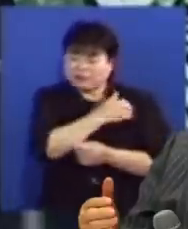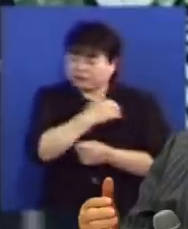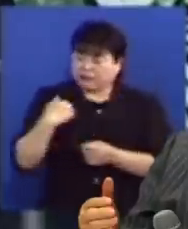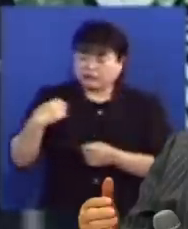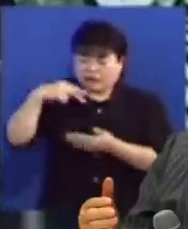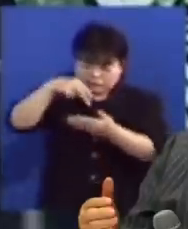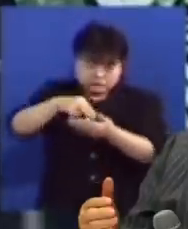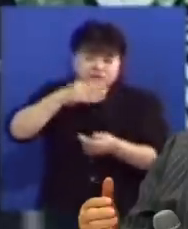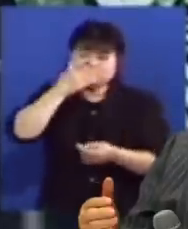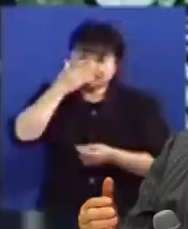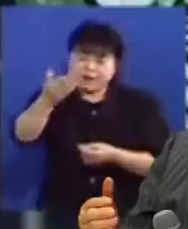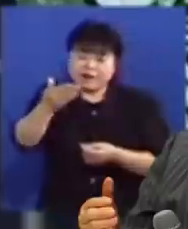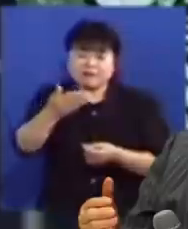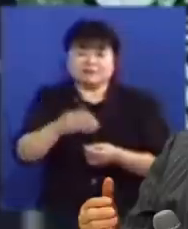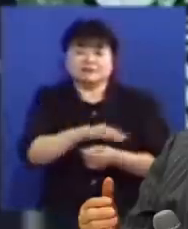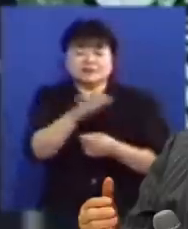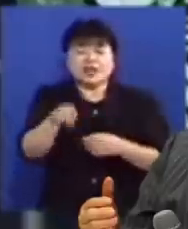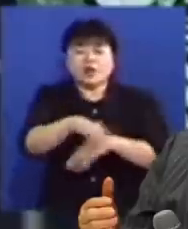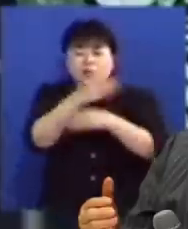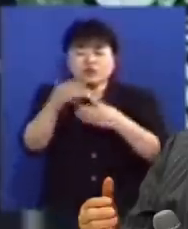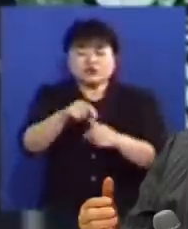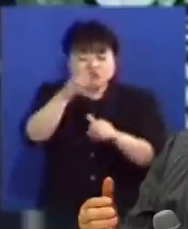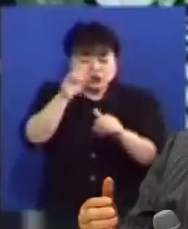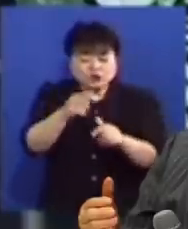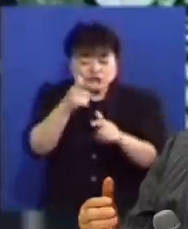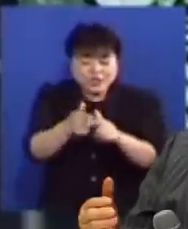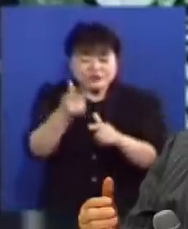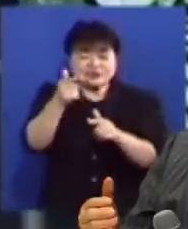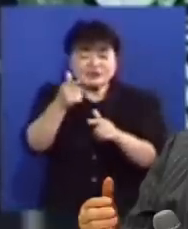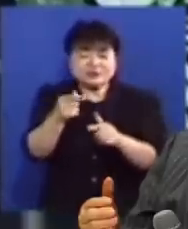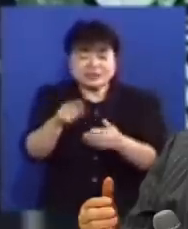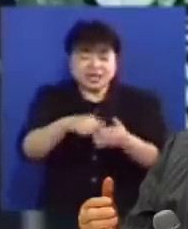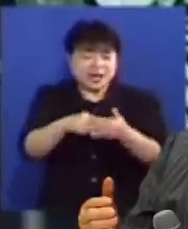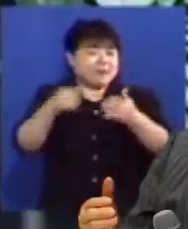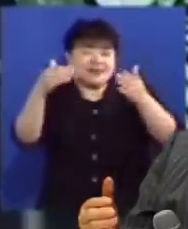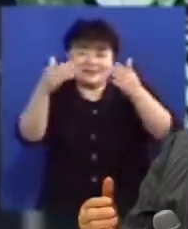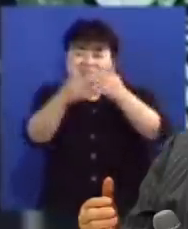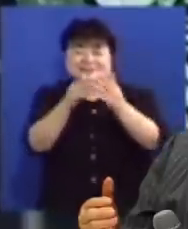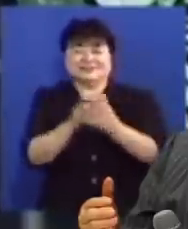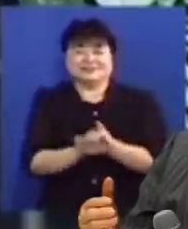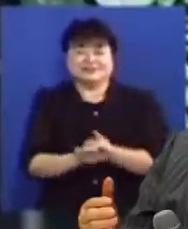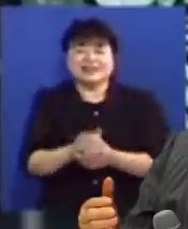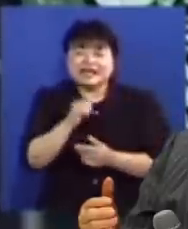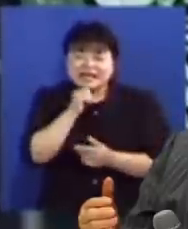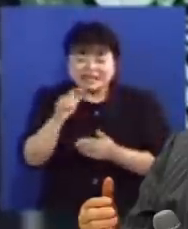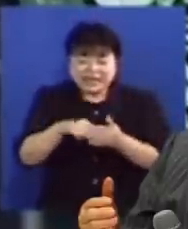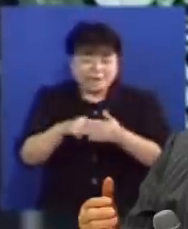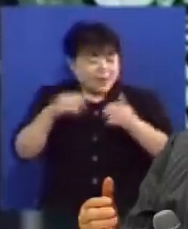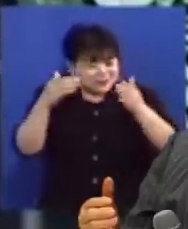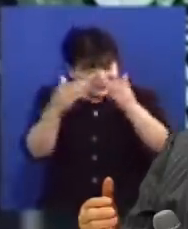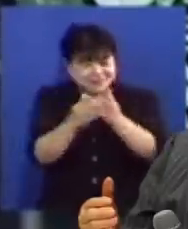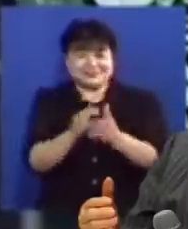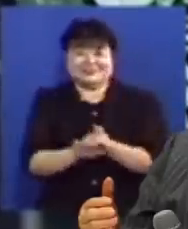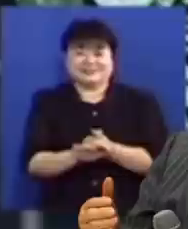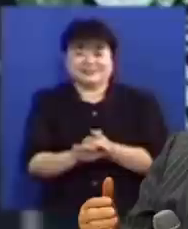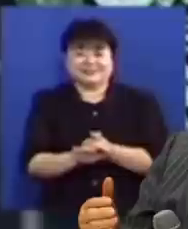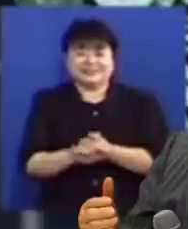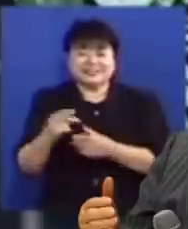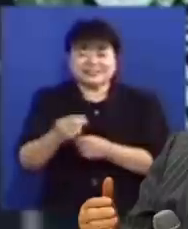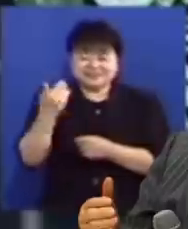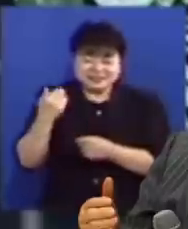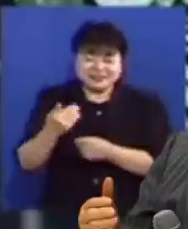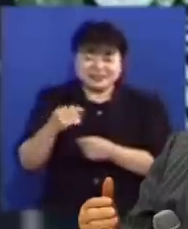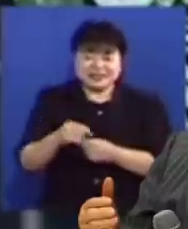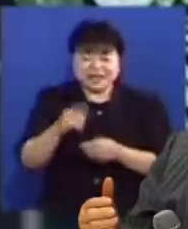것입니까 그리고 우리의 모든 저주는 예수님이 이미 다 청산해버렸었습니다 가난도 청산해버린 것입니다 27년 전에